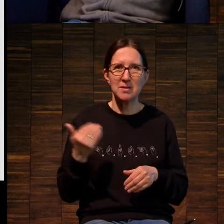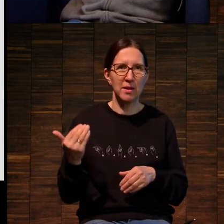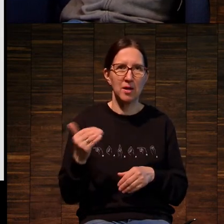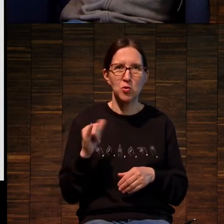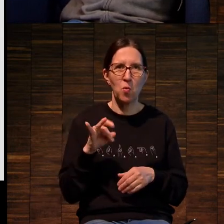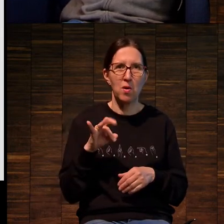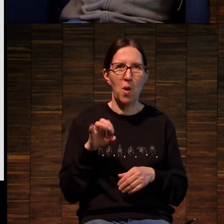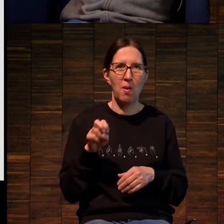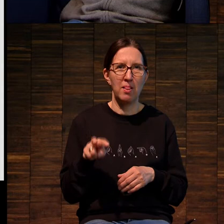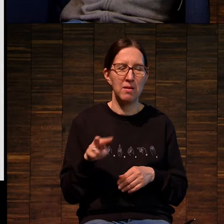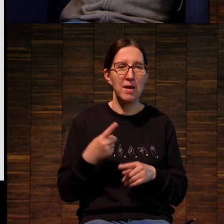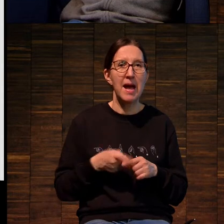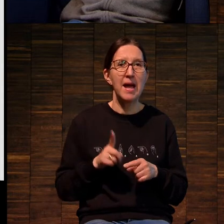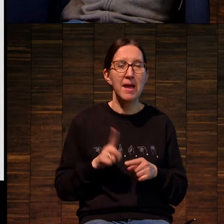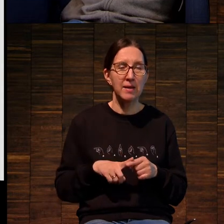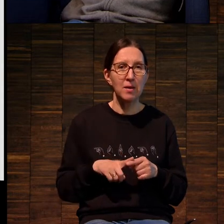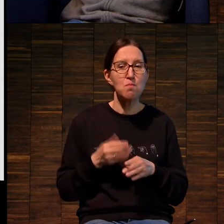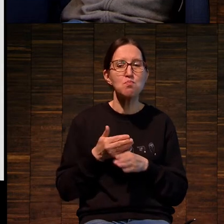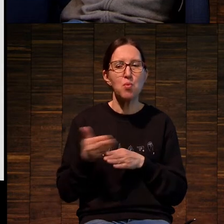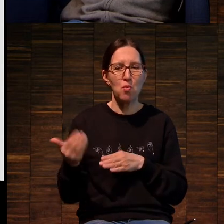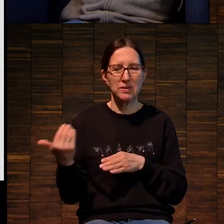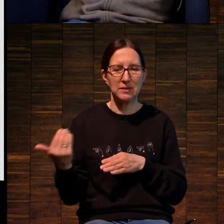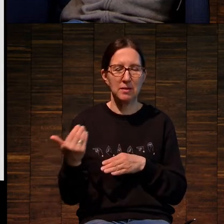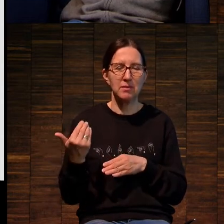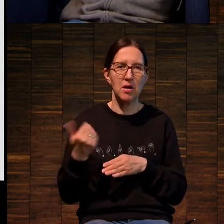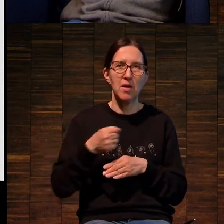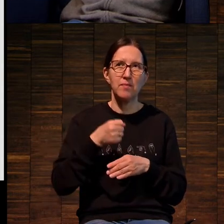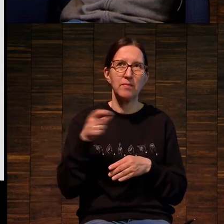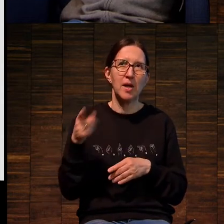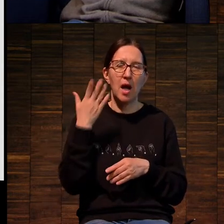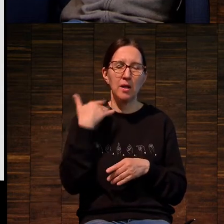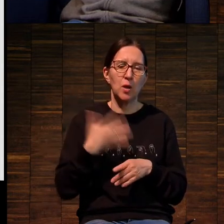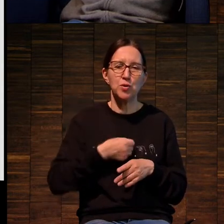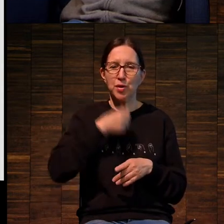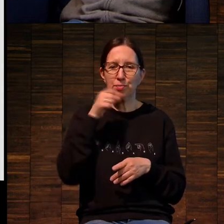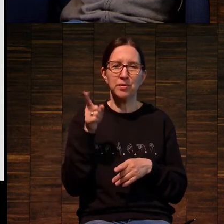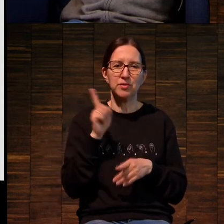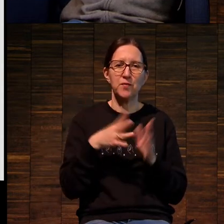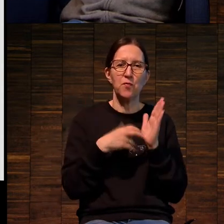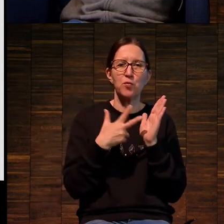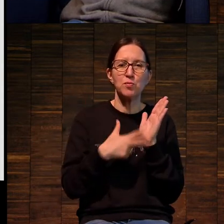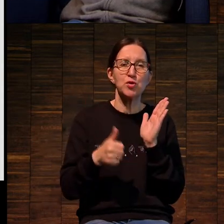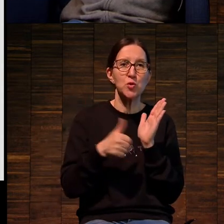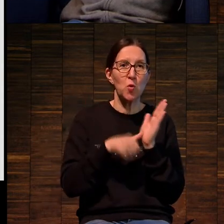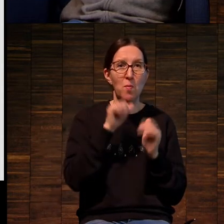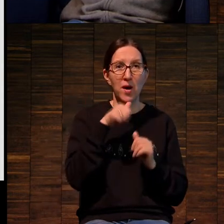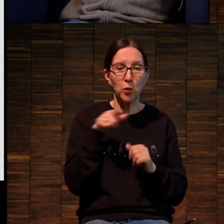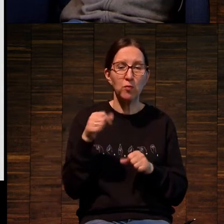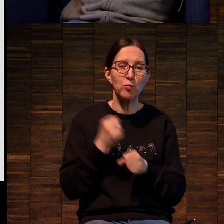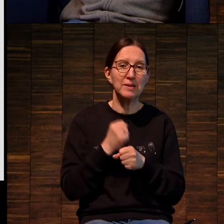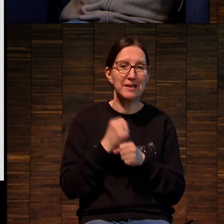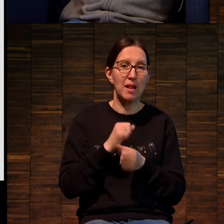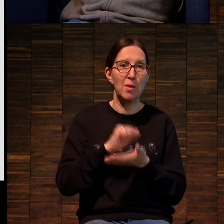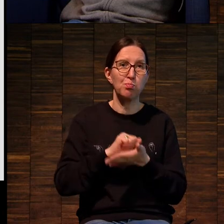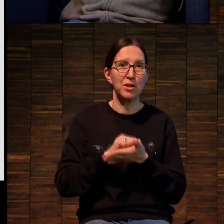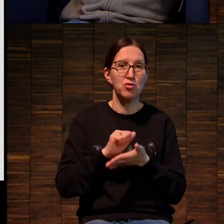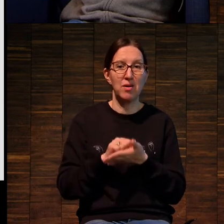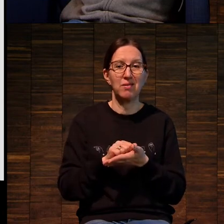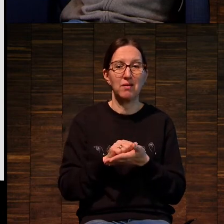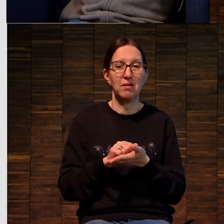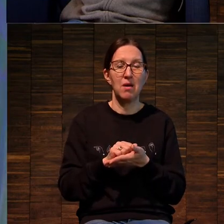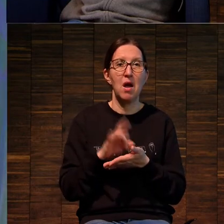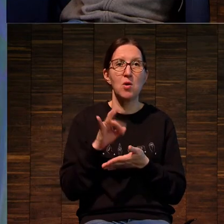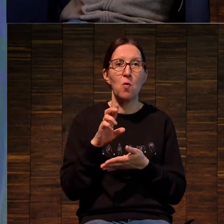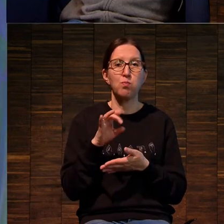Ворхолл. Это Ворхолл, поздний Ворхолл. Это работа 1986 года, который сделал его печатник Руперт Смит,